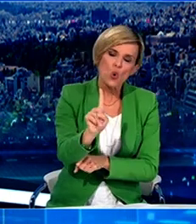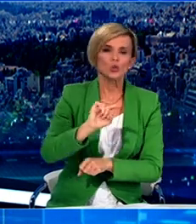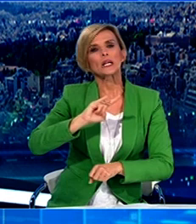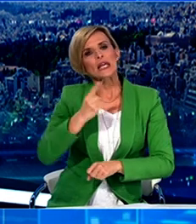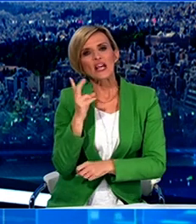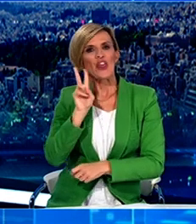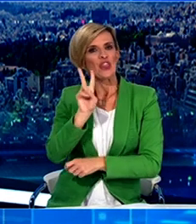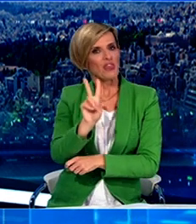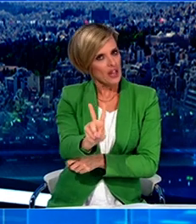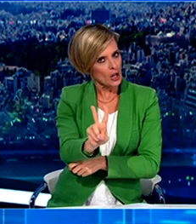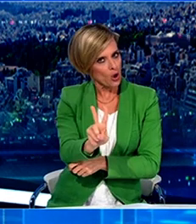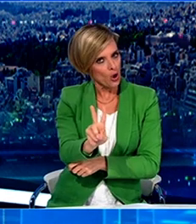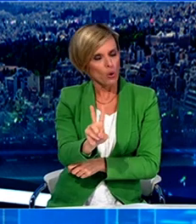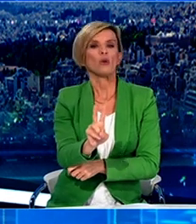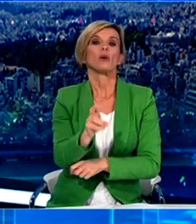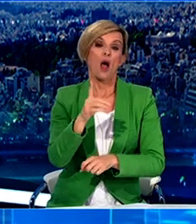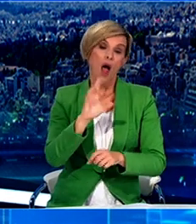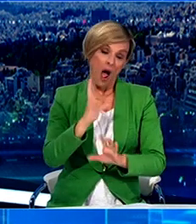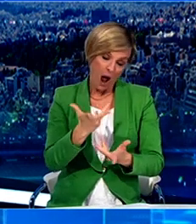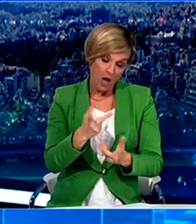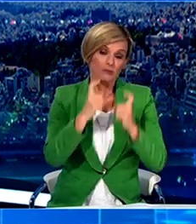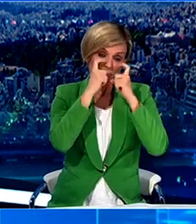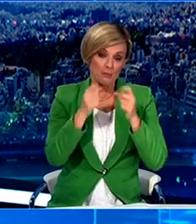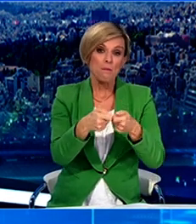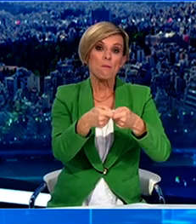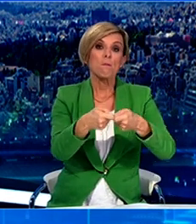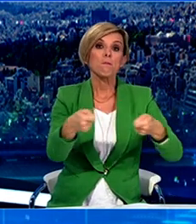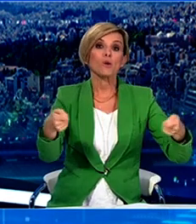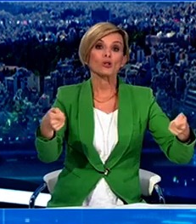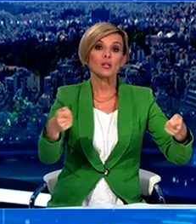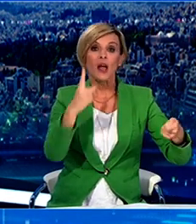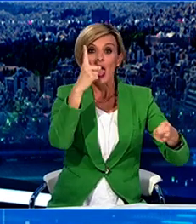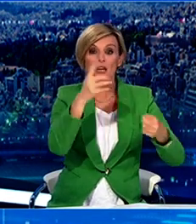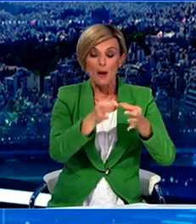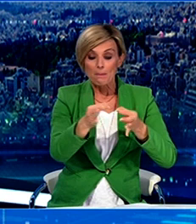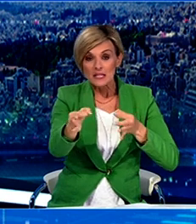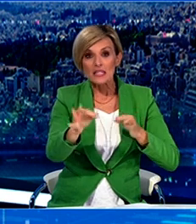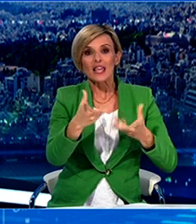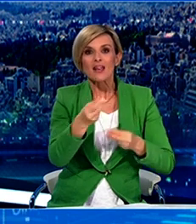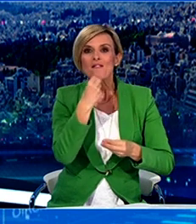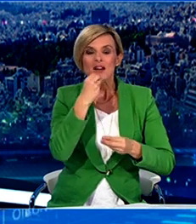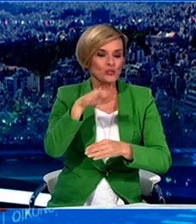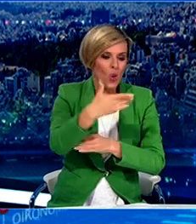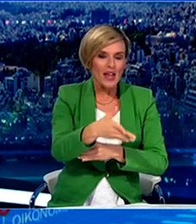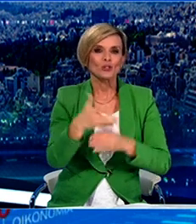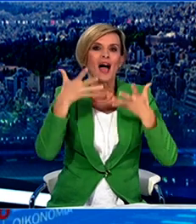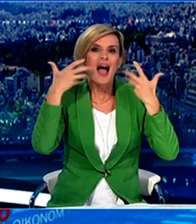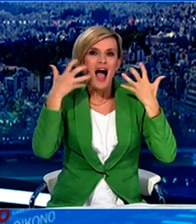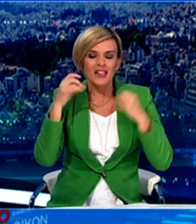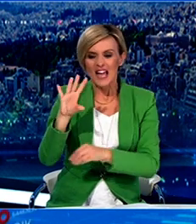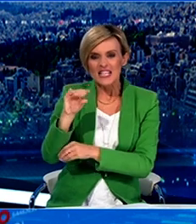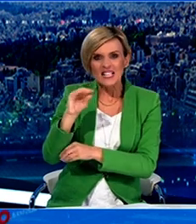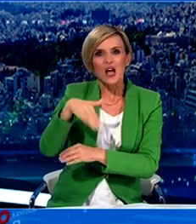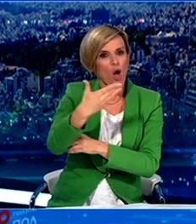τήρησης τελευταίας αυτής περίπτωσης αναγκαίας απόστασης του 1,5 μέτρο, καθώς και μετάβαση για σύντηση αδέσπο των ζώων, εφόσον η μετάβαση